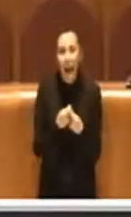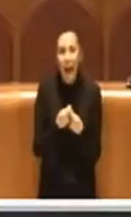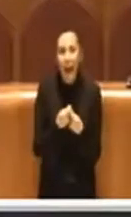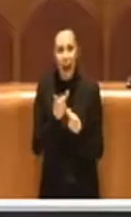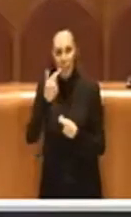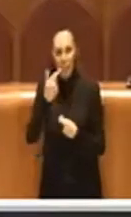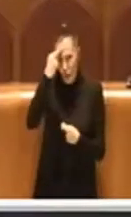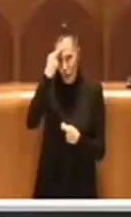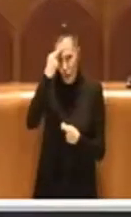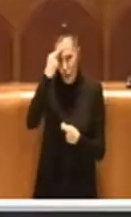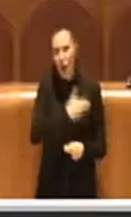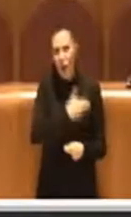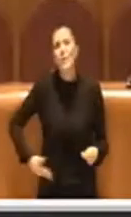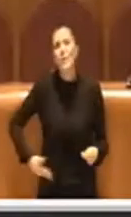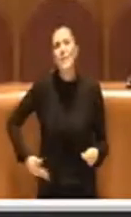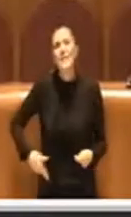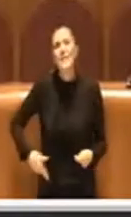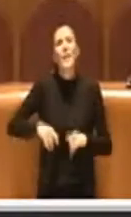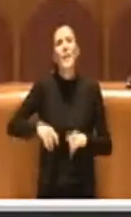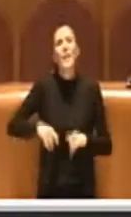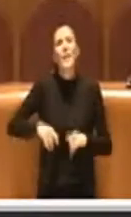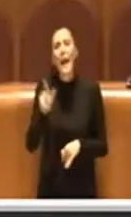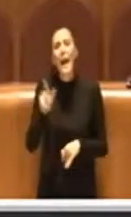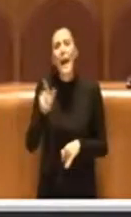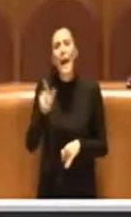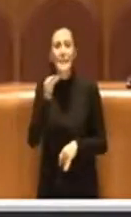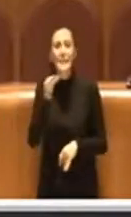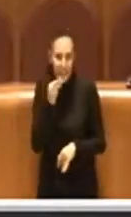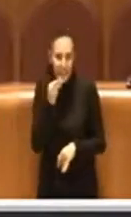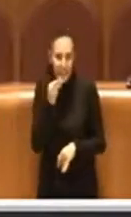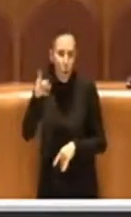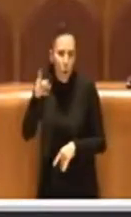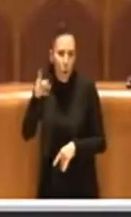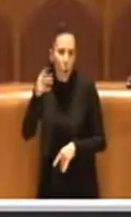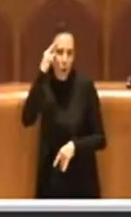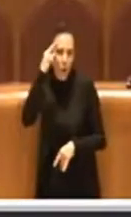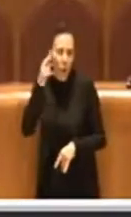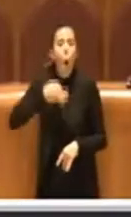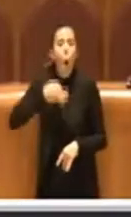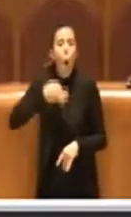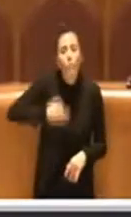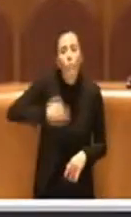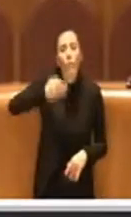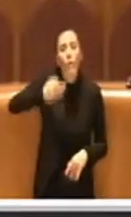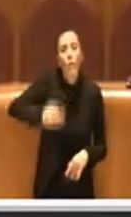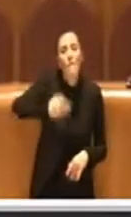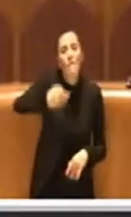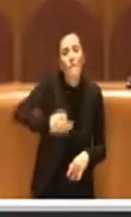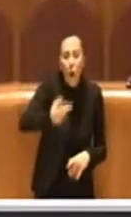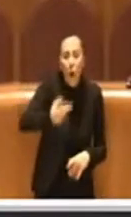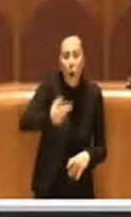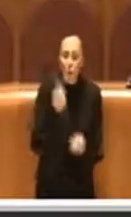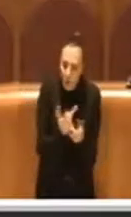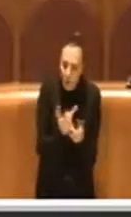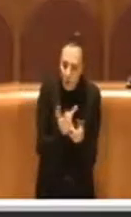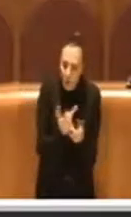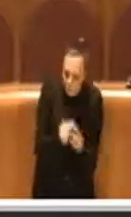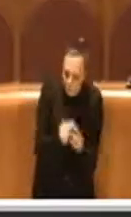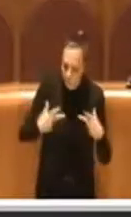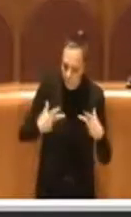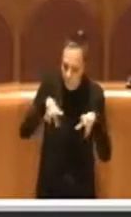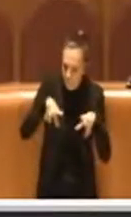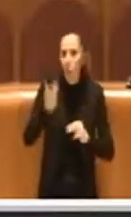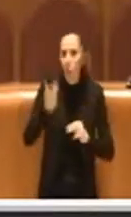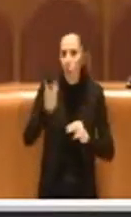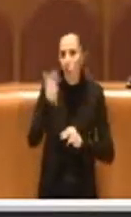Consigliere di Figli Umeni, ogni volta andrebbe ovviamente rivista per tante ragioni, ma intanto noi siamo su